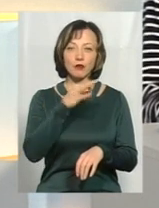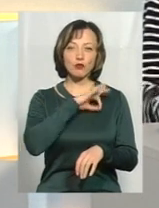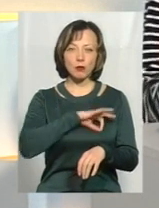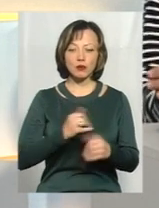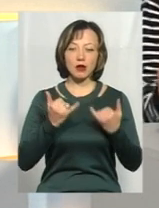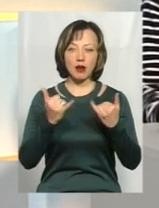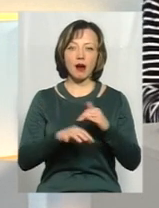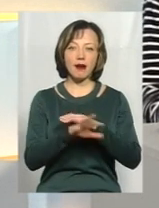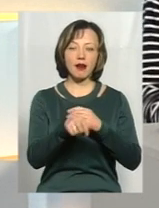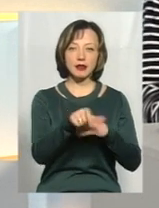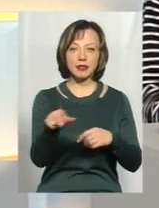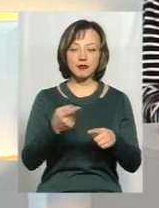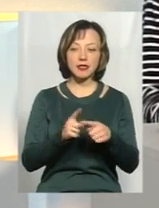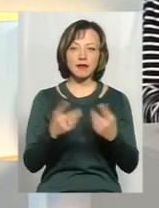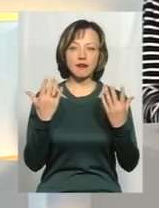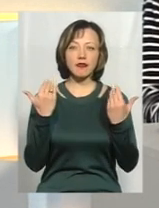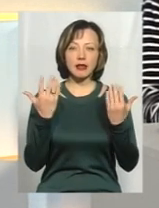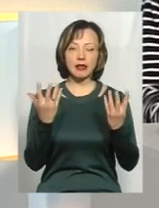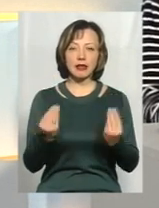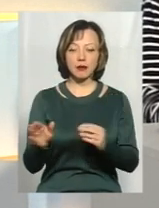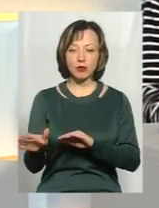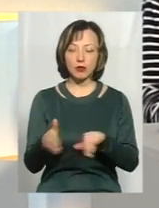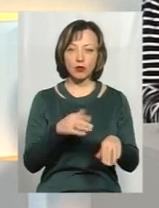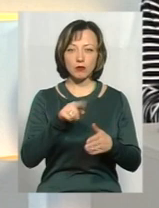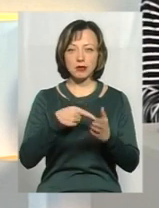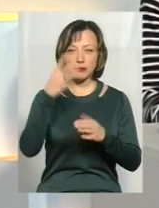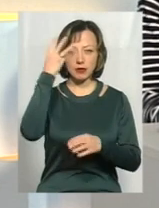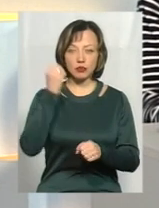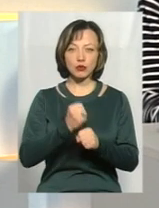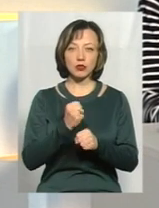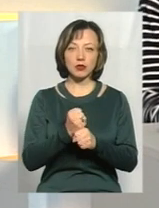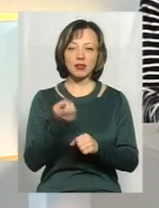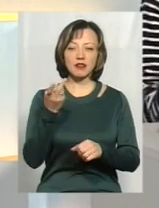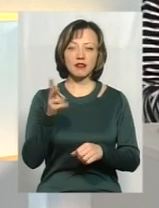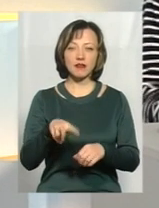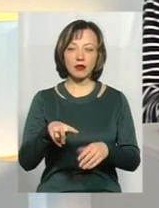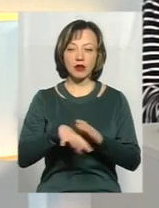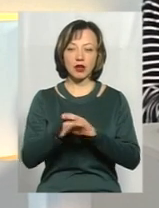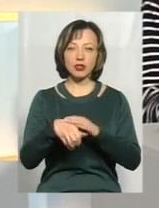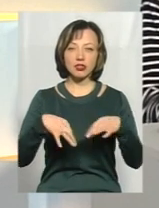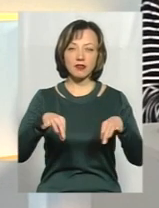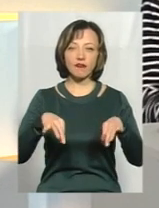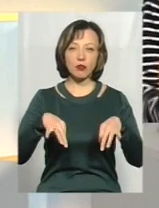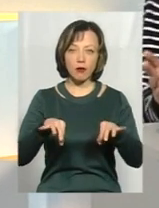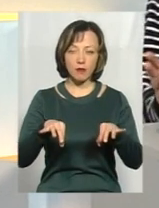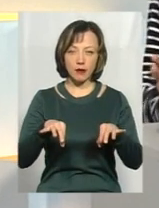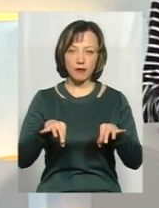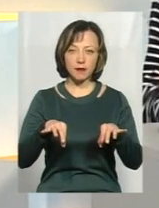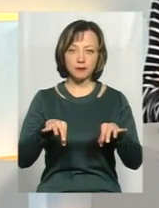оці вихідні, які минули, в місті Хмельницькому скоєно щонайменше дві крадіжки з автомобілів.